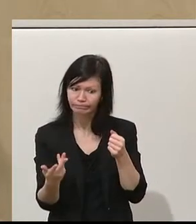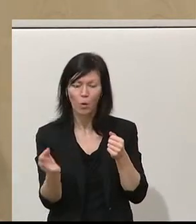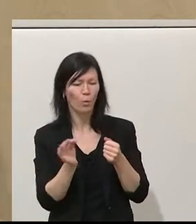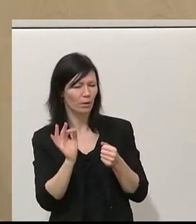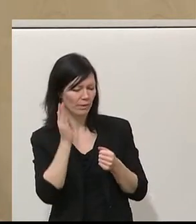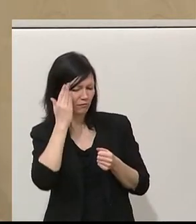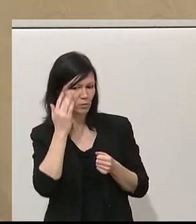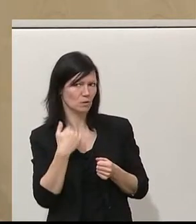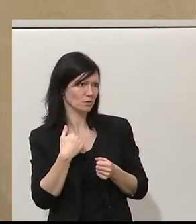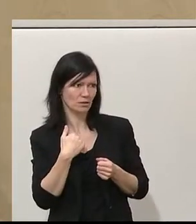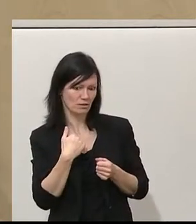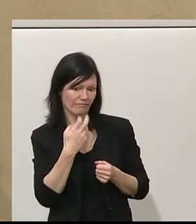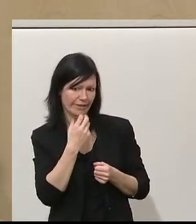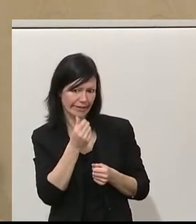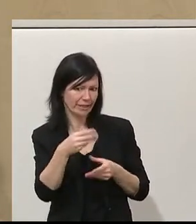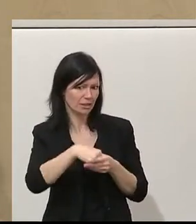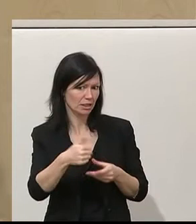ausgelassen oder